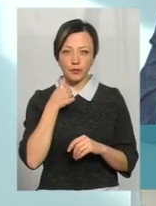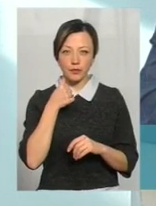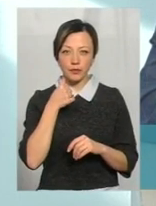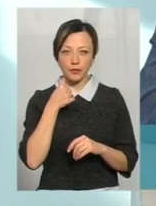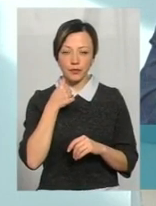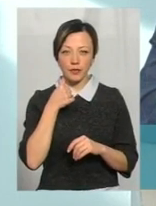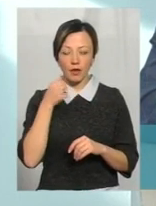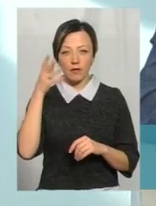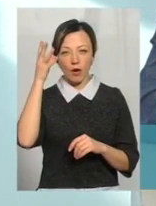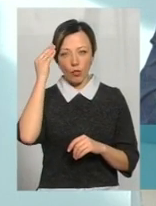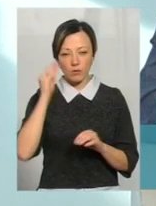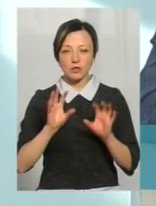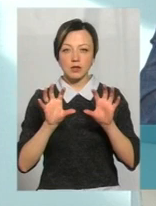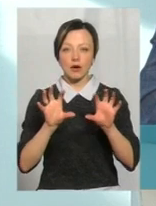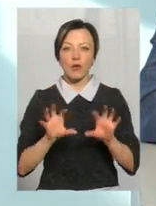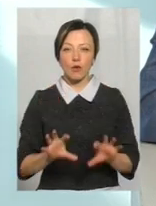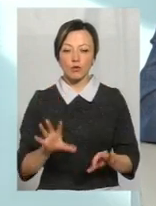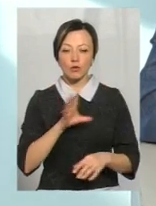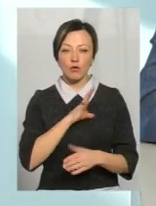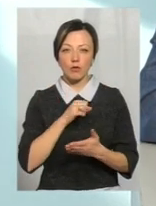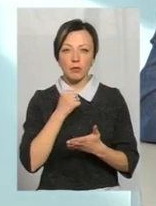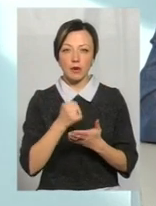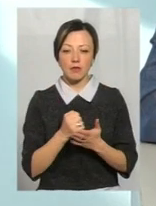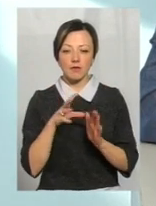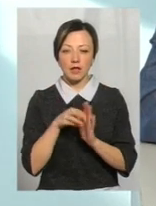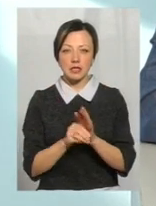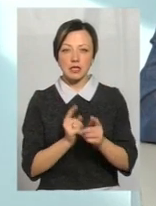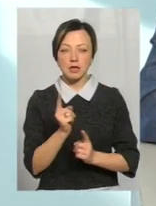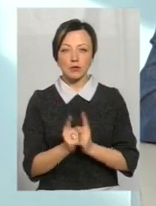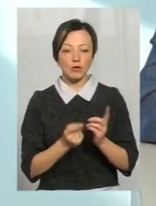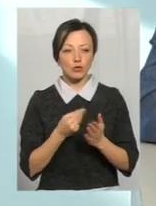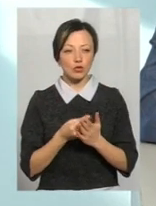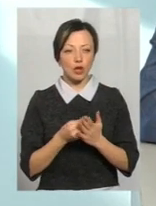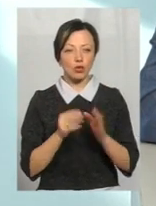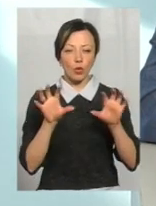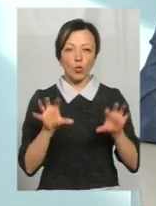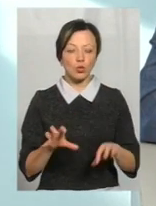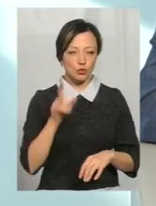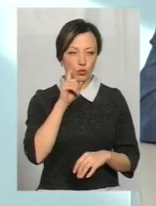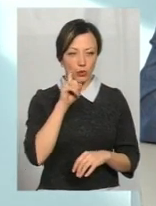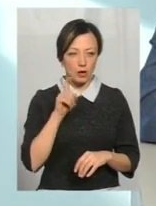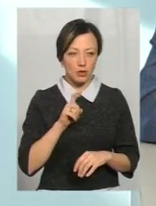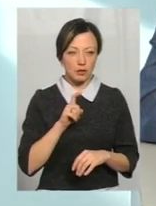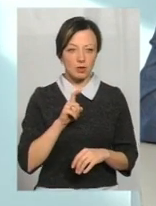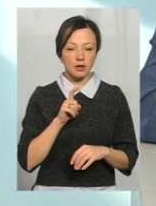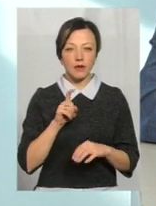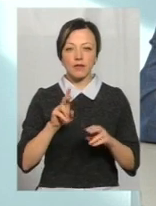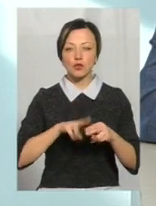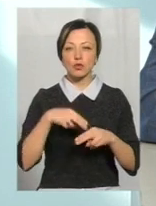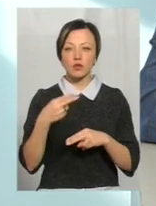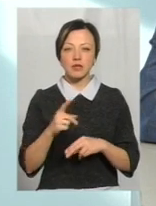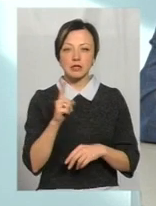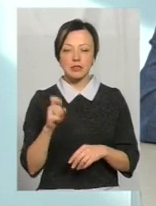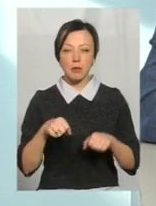враховуючи закон, який був прийнятий про внесення змін до бюджетного кодексу України, і відшкодування за